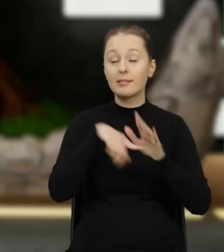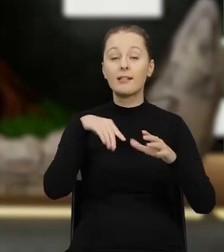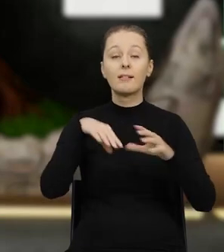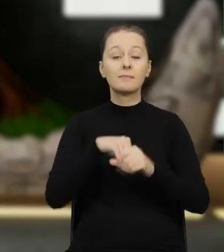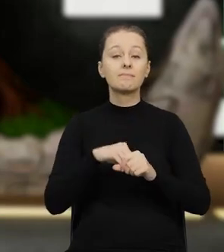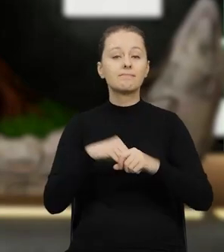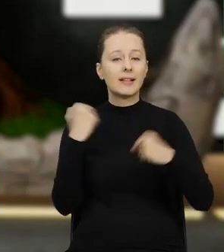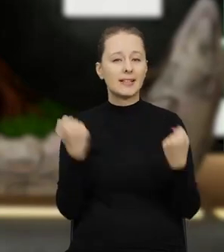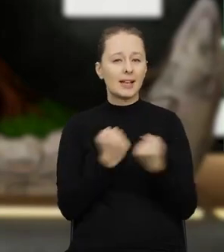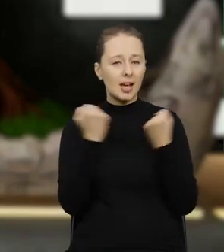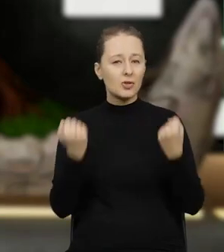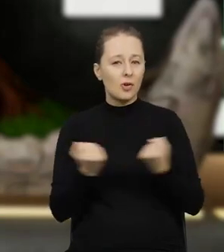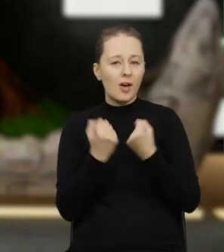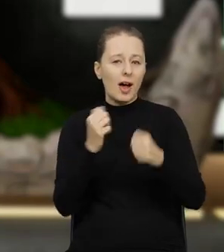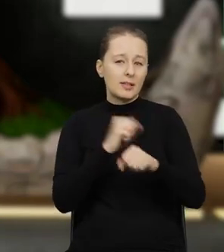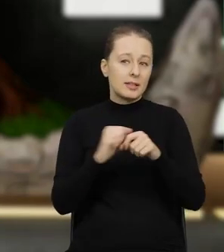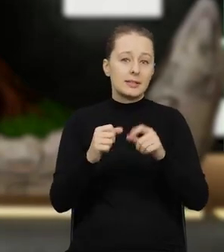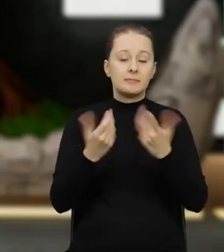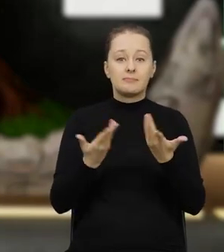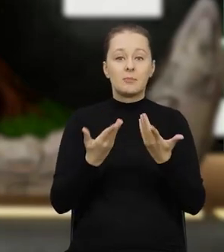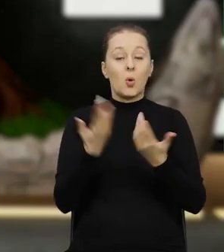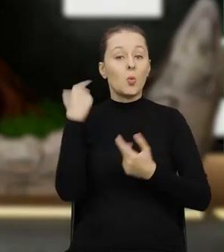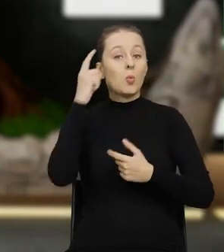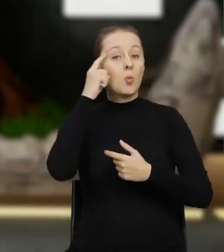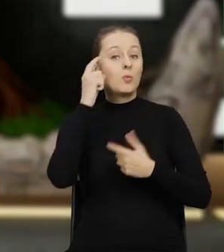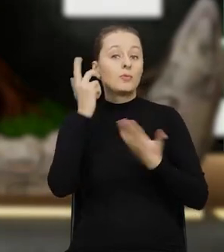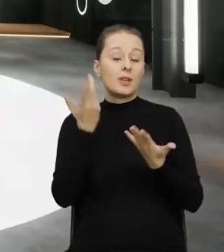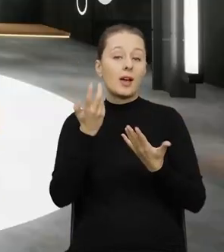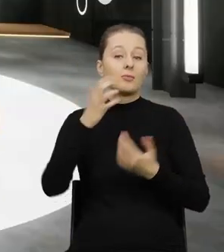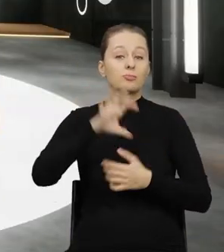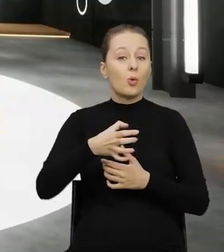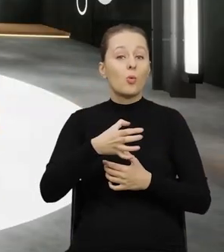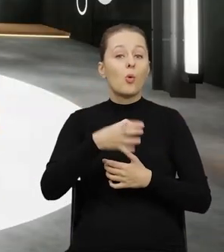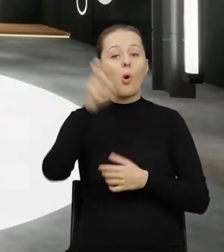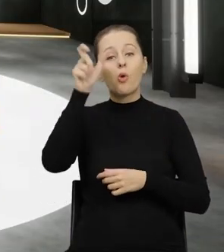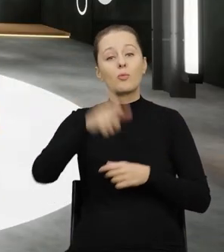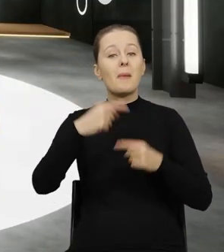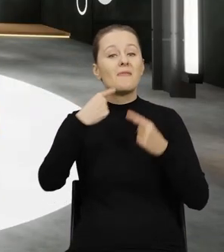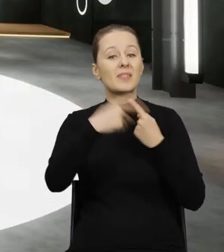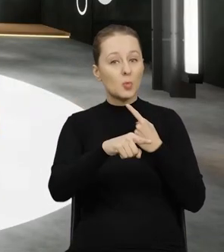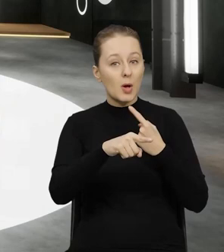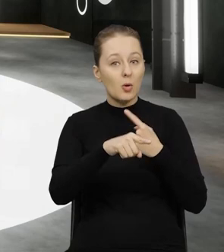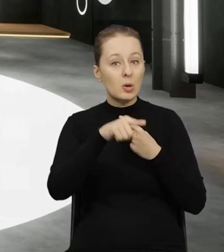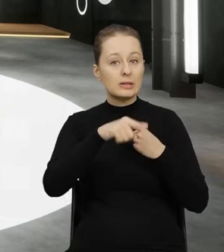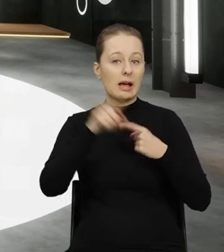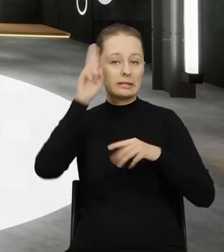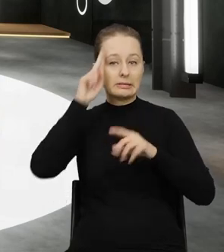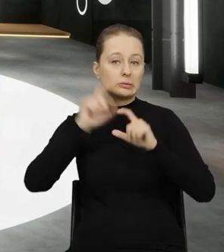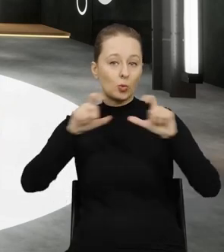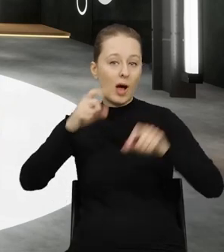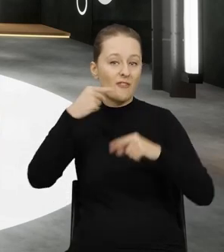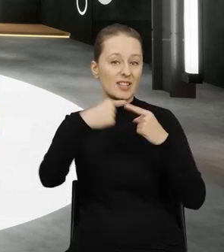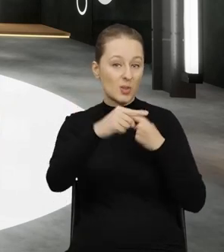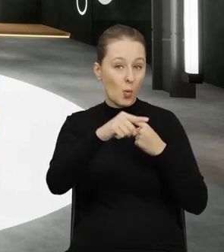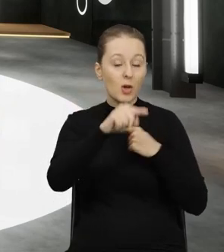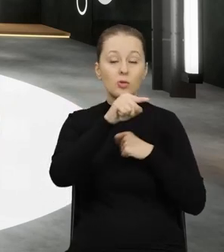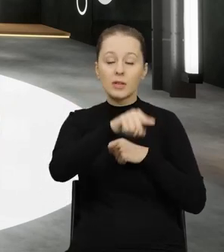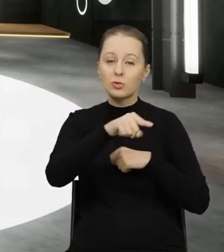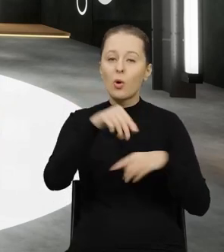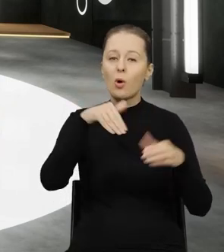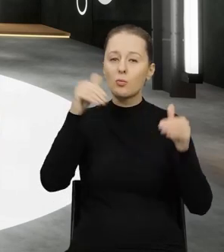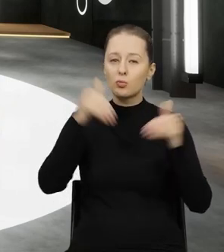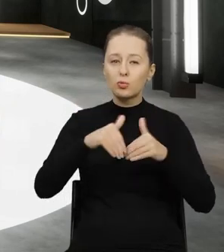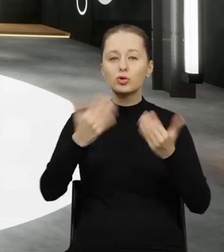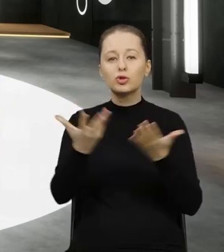zaangażowany jest przede wszystkim podmiot wysyłający odpady. To on jest zobowiązany do tego, żeby